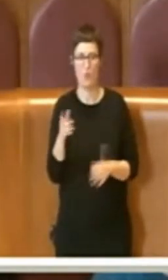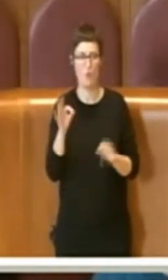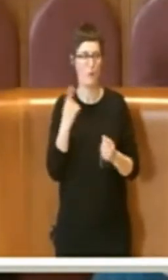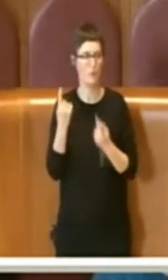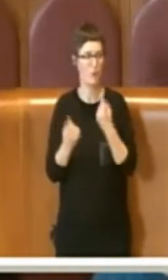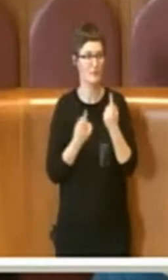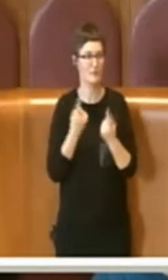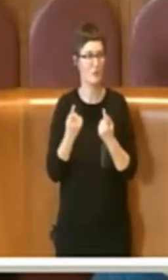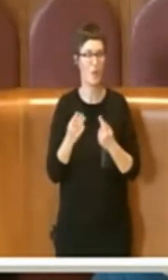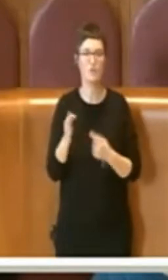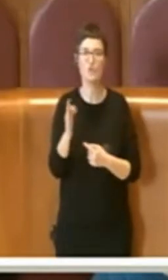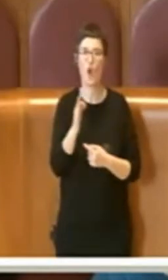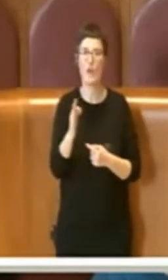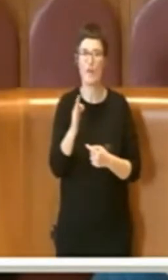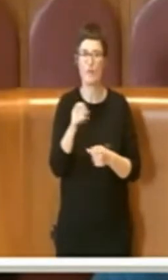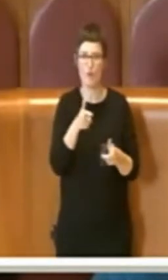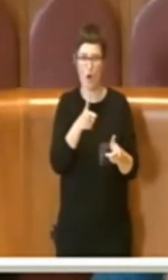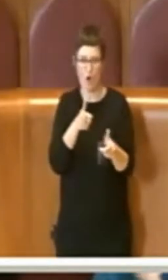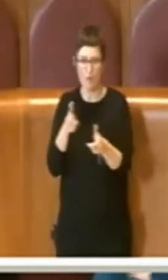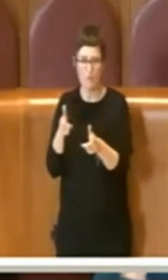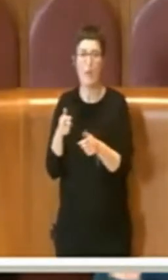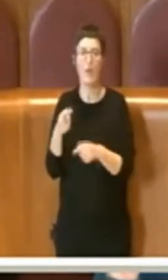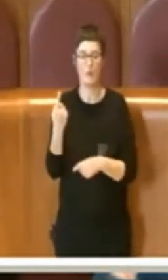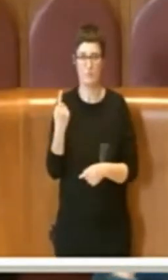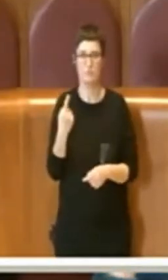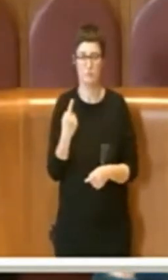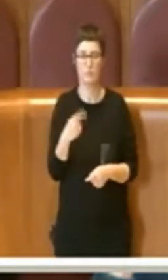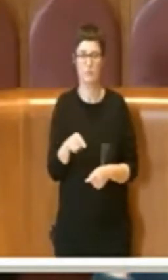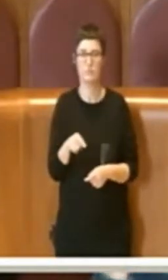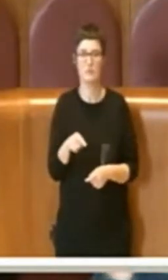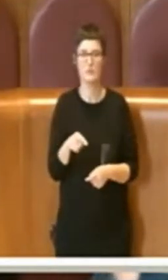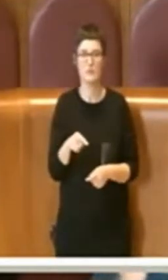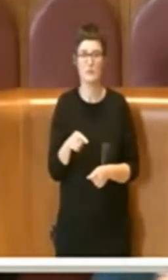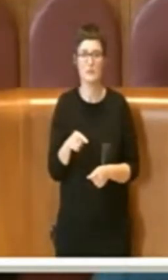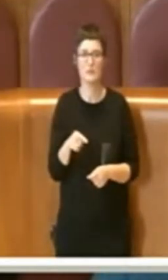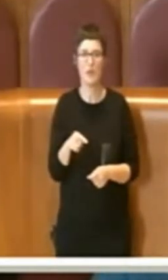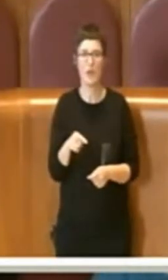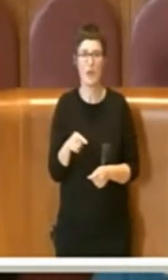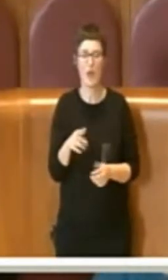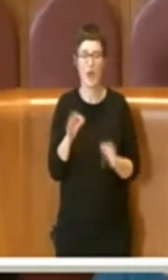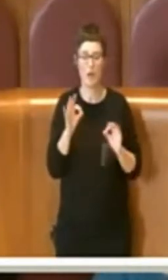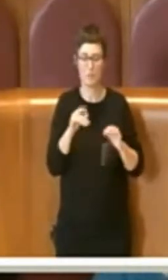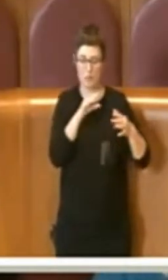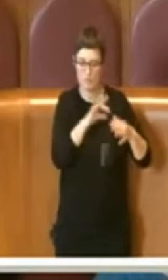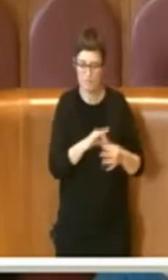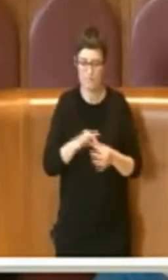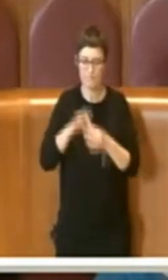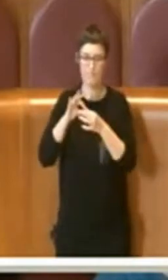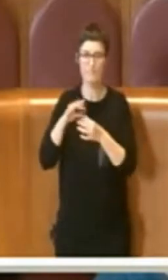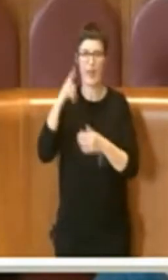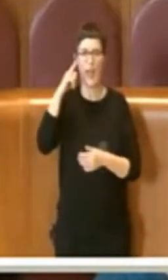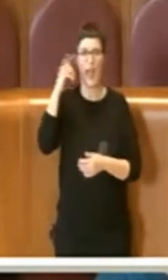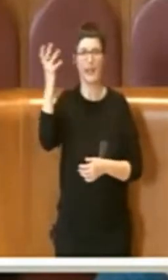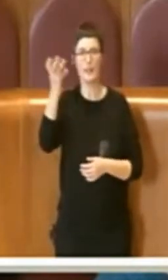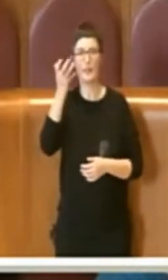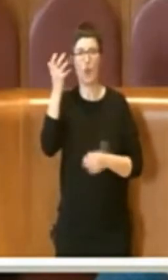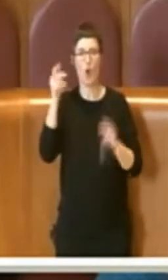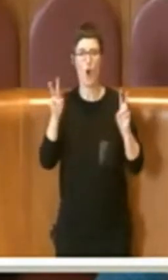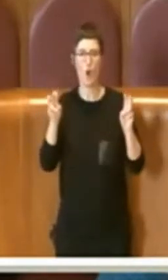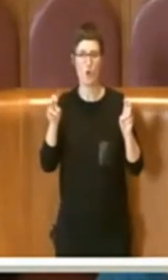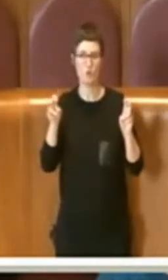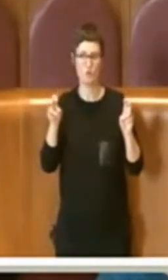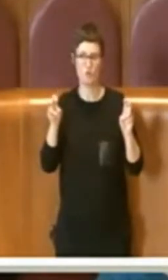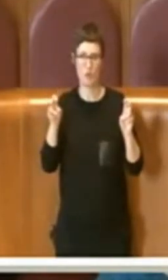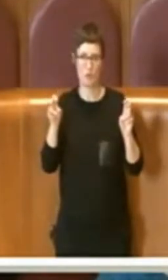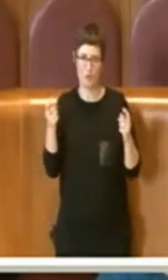è stata in qualche modo ricondotta all'ambito della ideologia, quando invece, a fronte